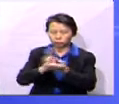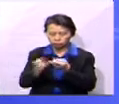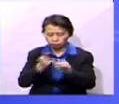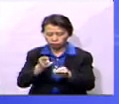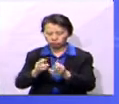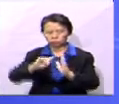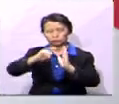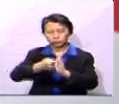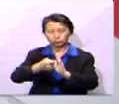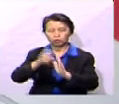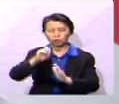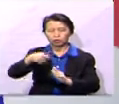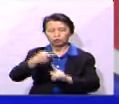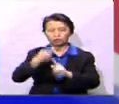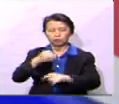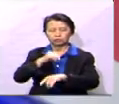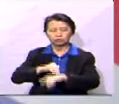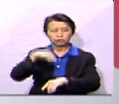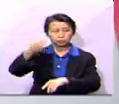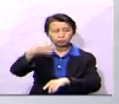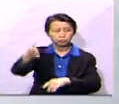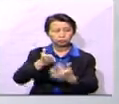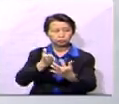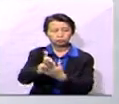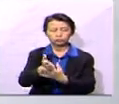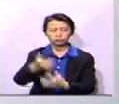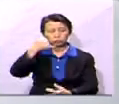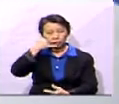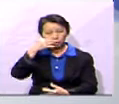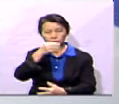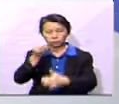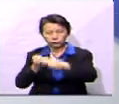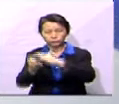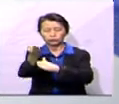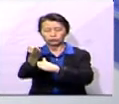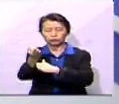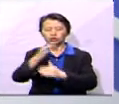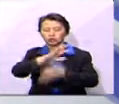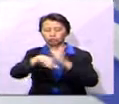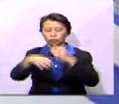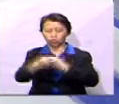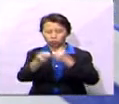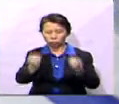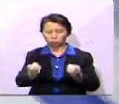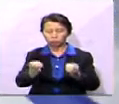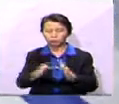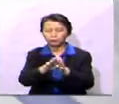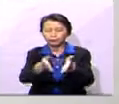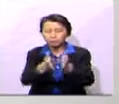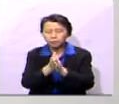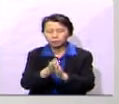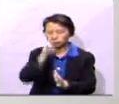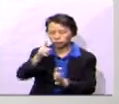dan pengoperasian bencana dari semasa ke semasa menerusi talian dan faksimili tertera. Semua pejabat residen juga diminta